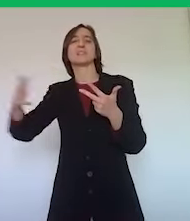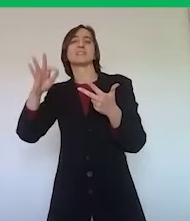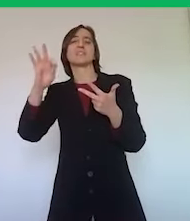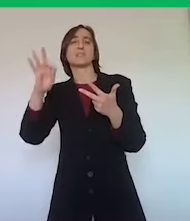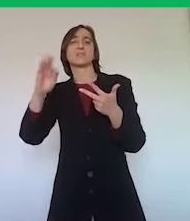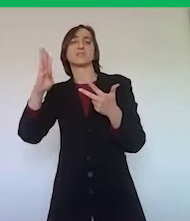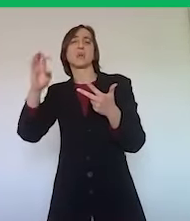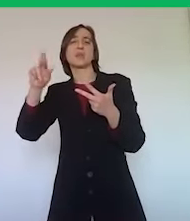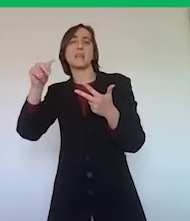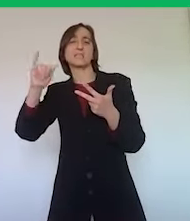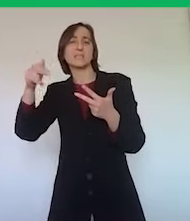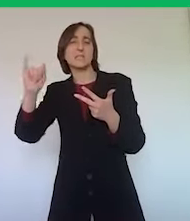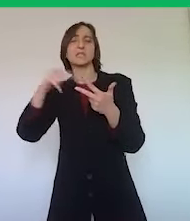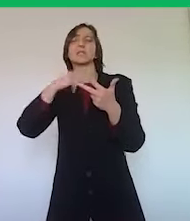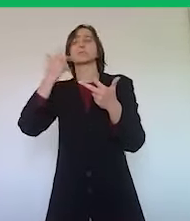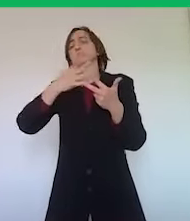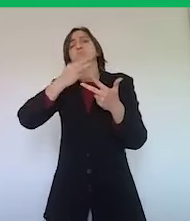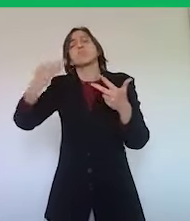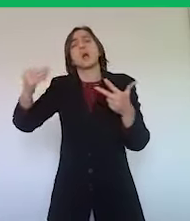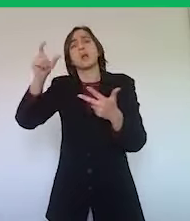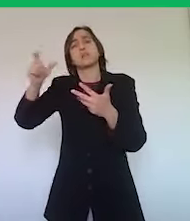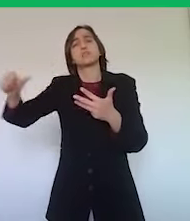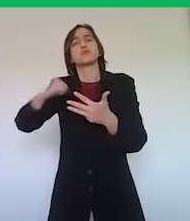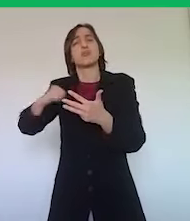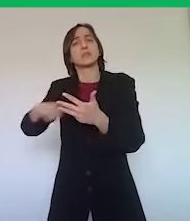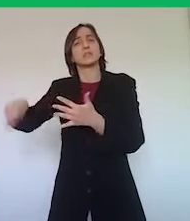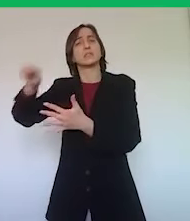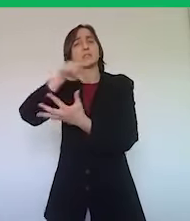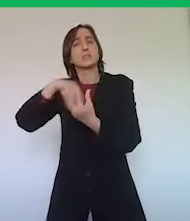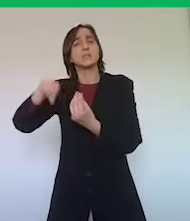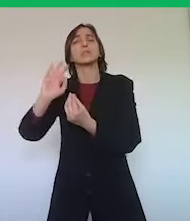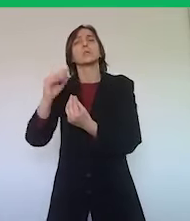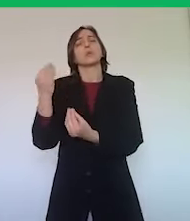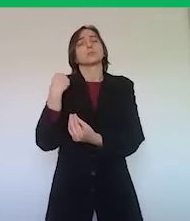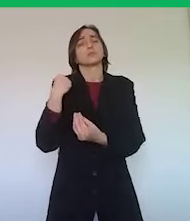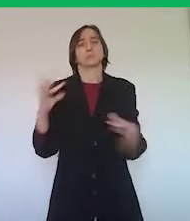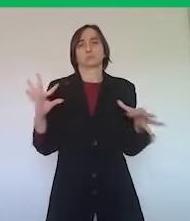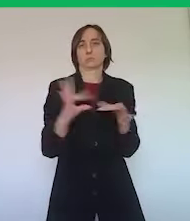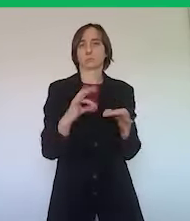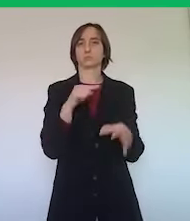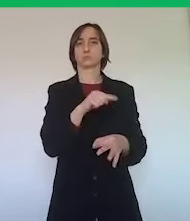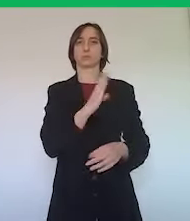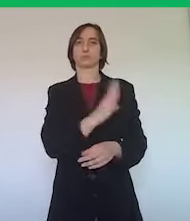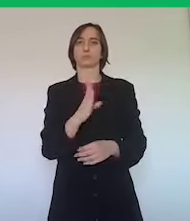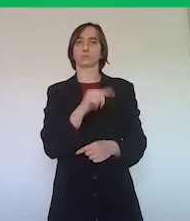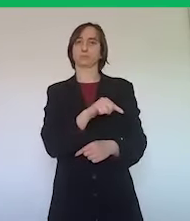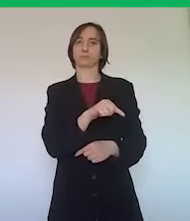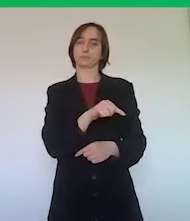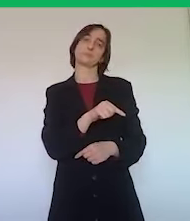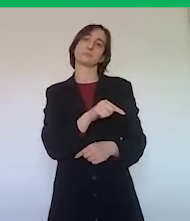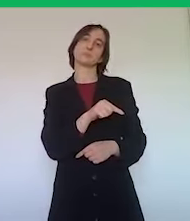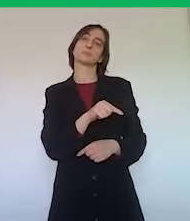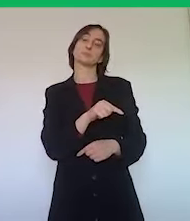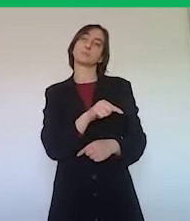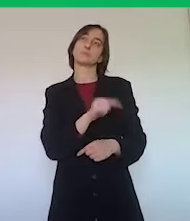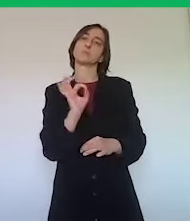Fabrizio Brasini, altri cittadini emiliano-romagnoli mi hanno posto una domanda relativa ai bed and